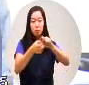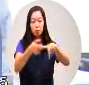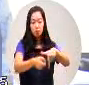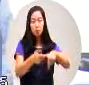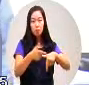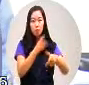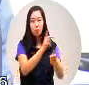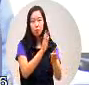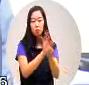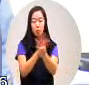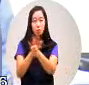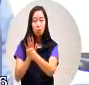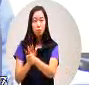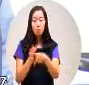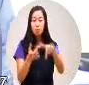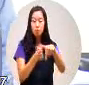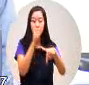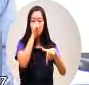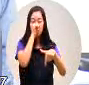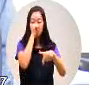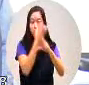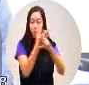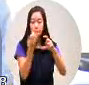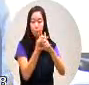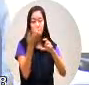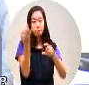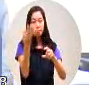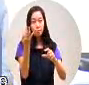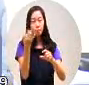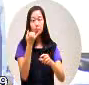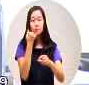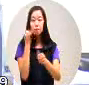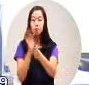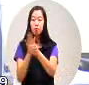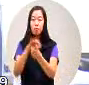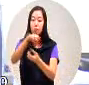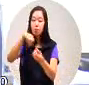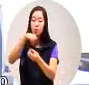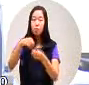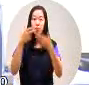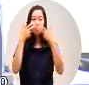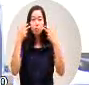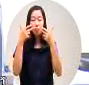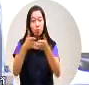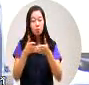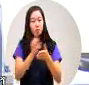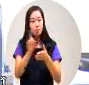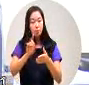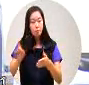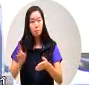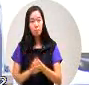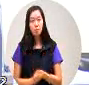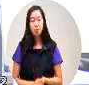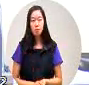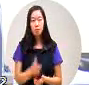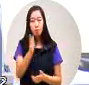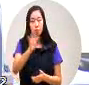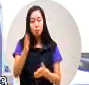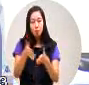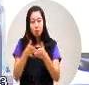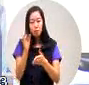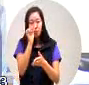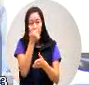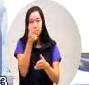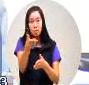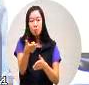来把公益彩金来应用于我们研究民需要需要的一个特